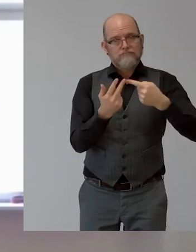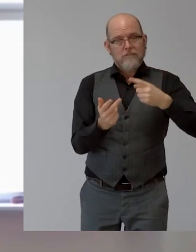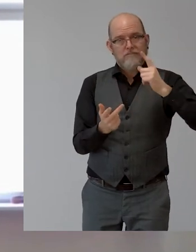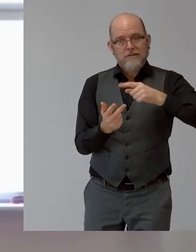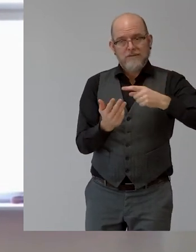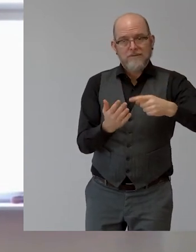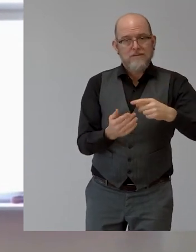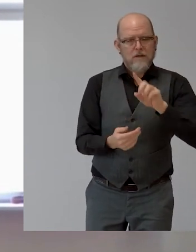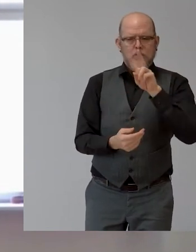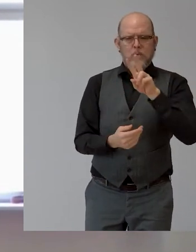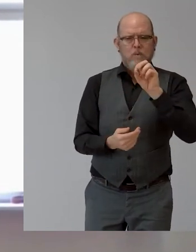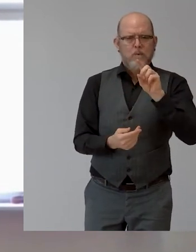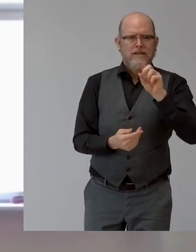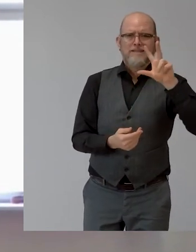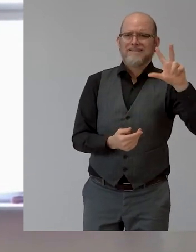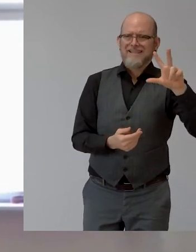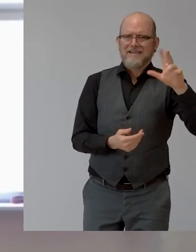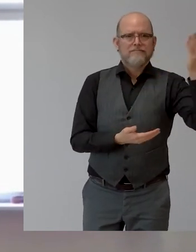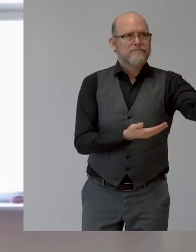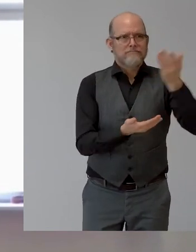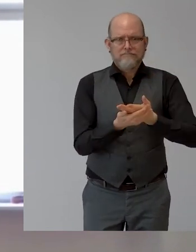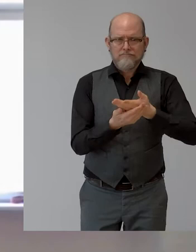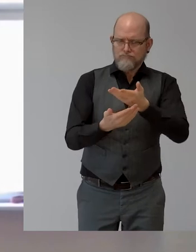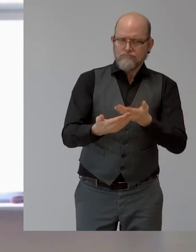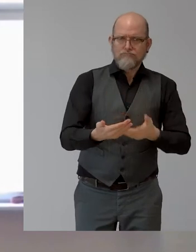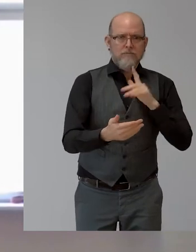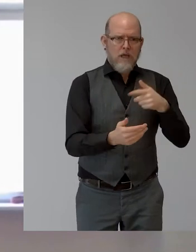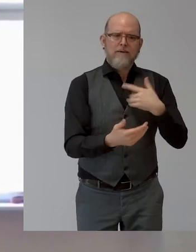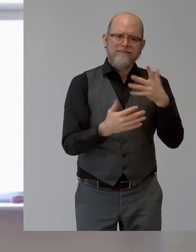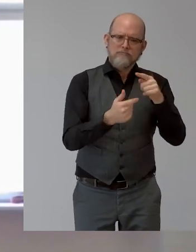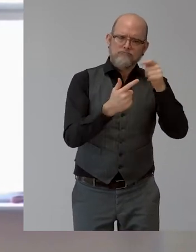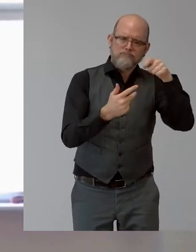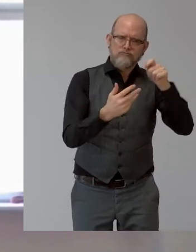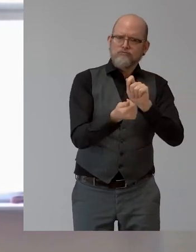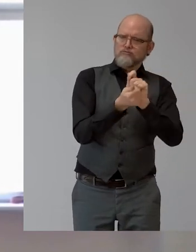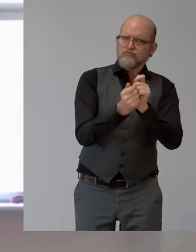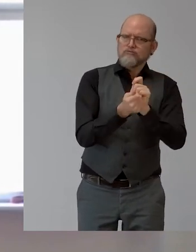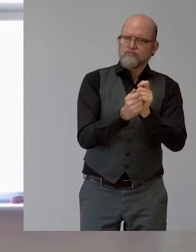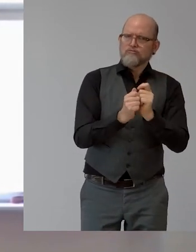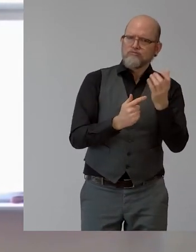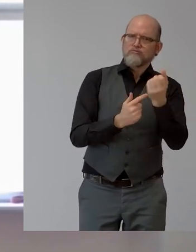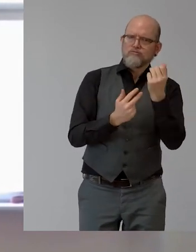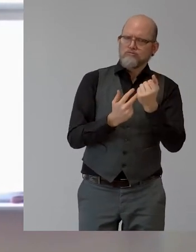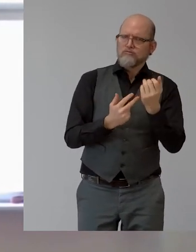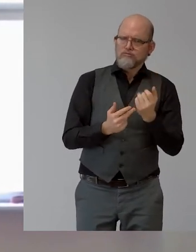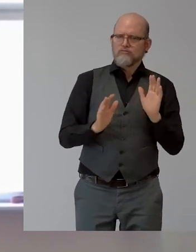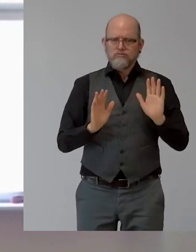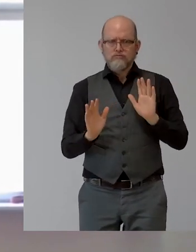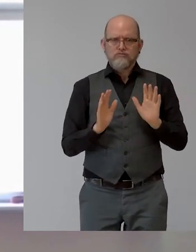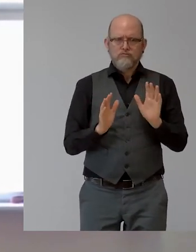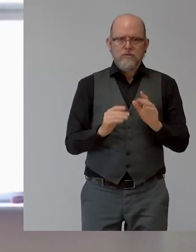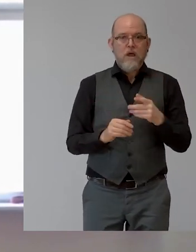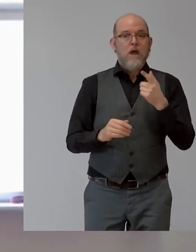hat. Und wir sind auch zum Schluss gekommen, gemeinsam mit den Bundesländer-Monitoring-Organen. Wir haben diesen